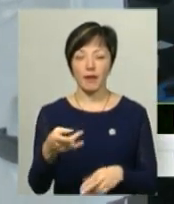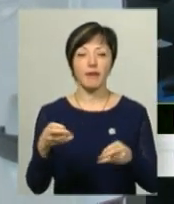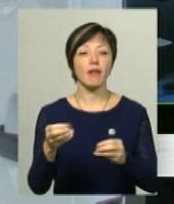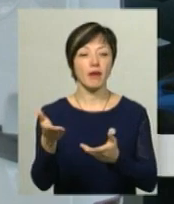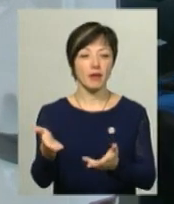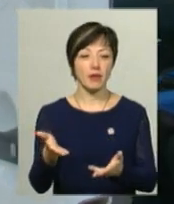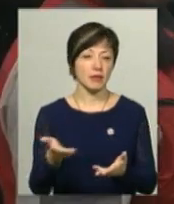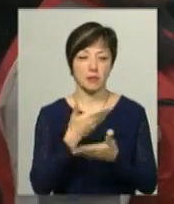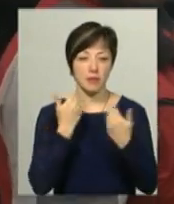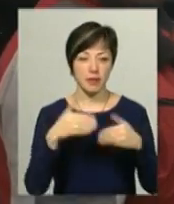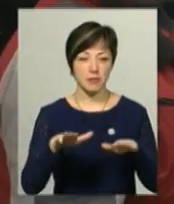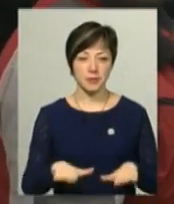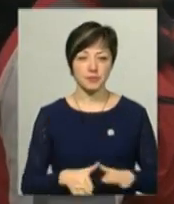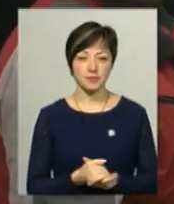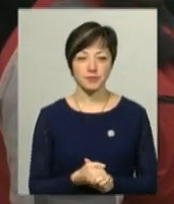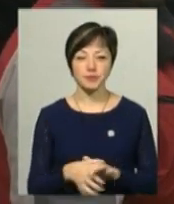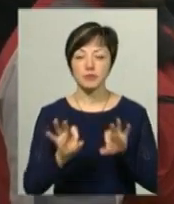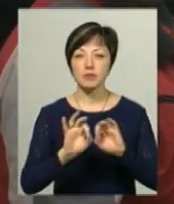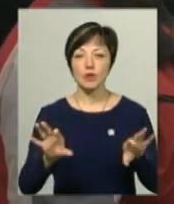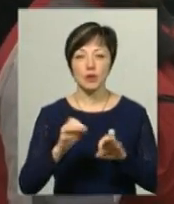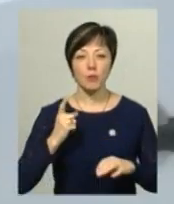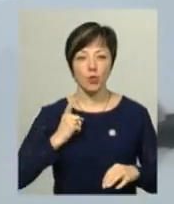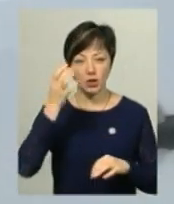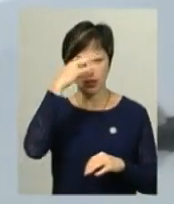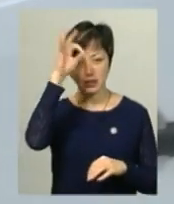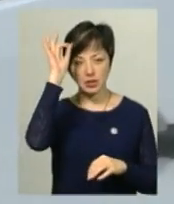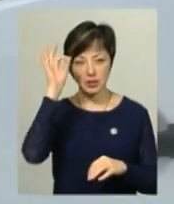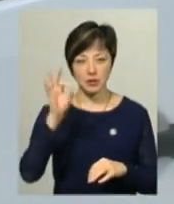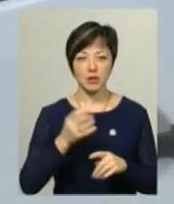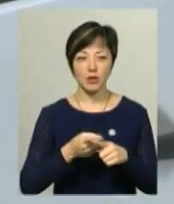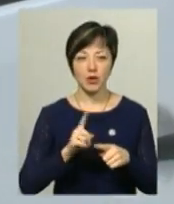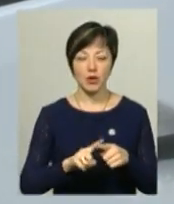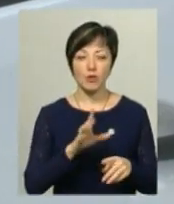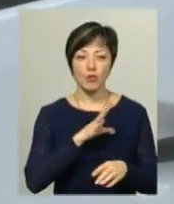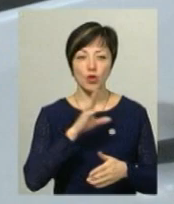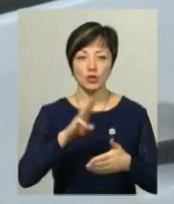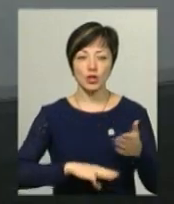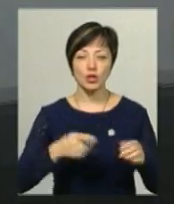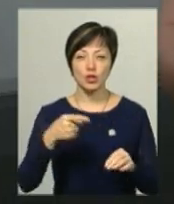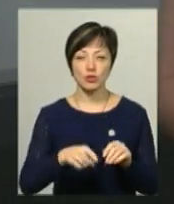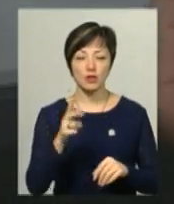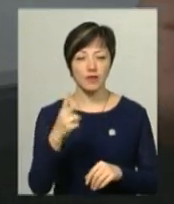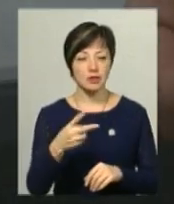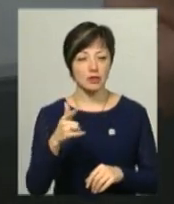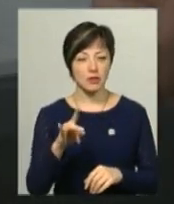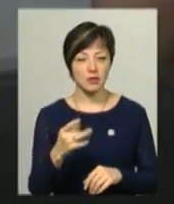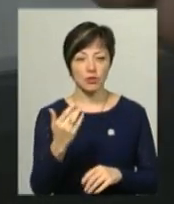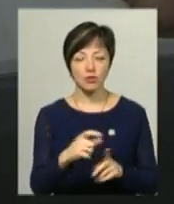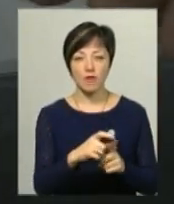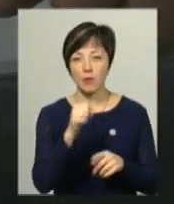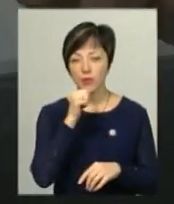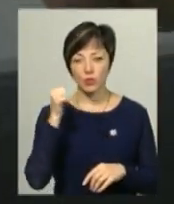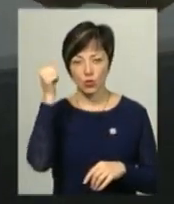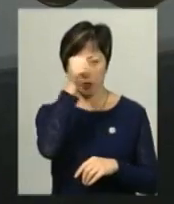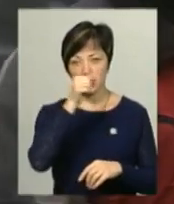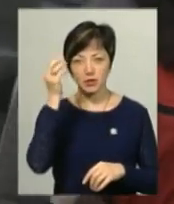а де було припаркуватися. Як розповів поліцейський патрульної поліції Вадим Курочка, водія було оштрафовано на 1020 гривень. За його словами, минулого року